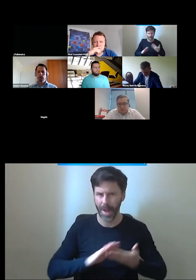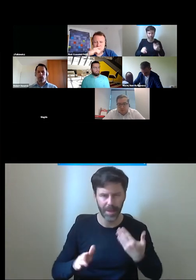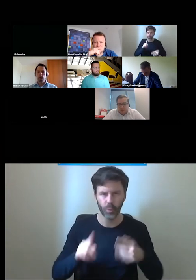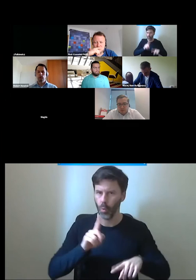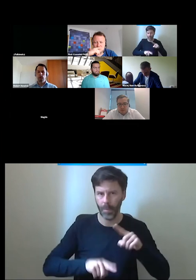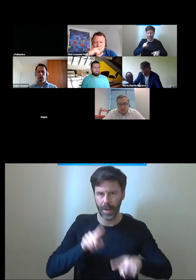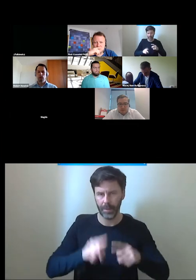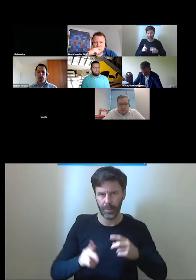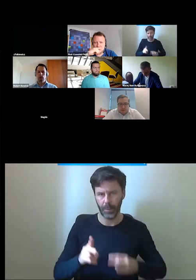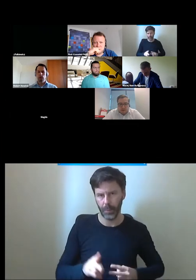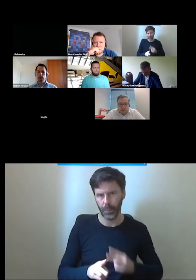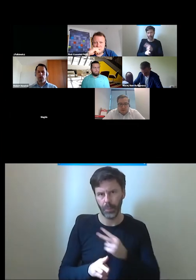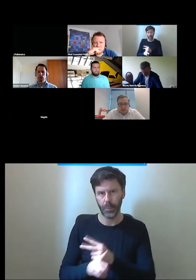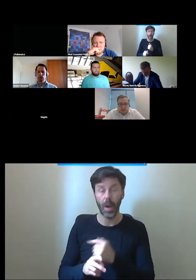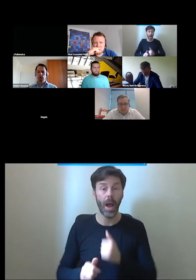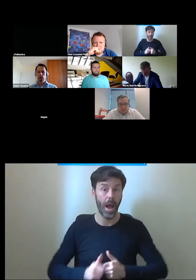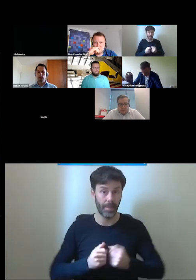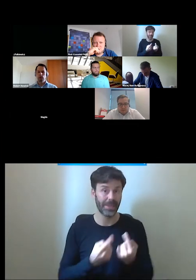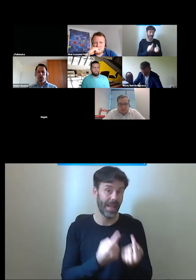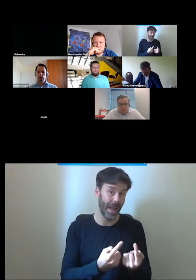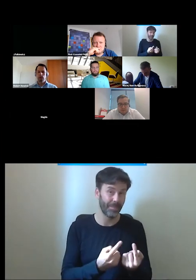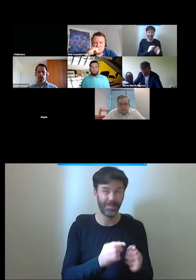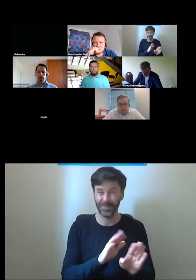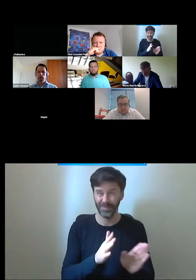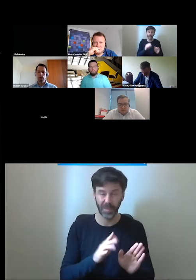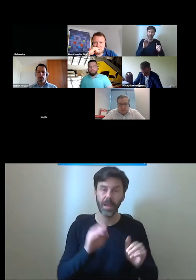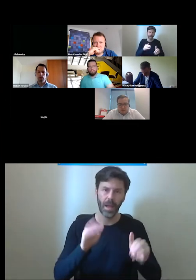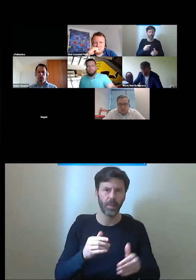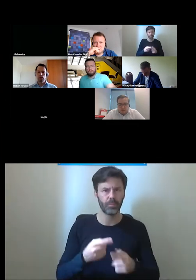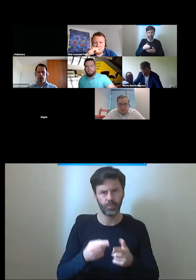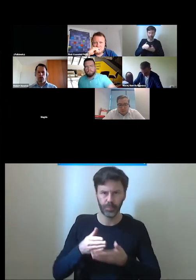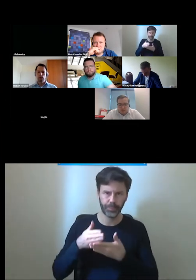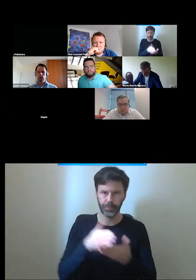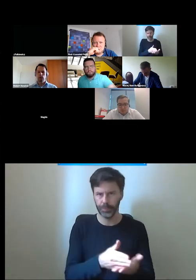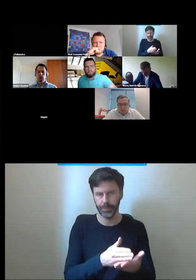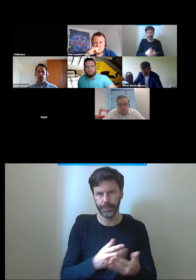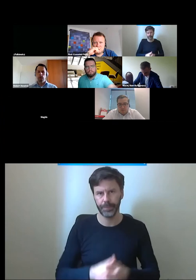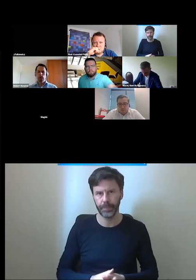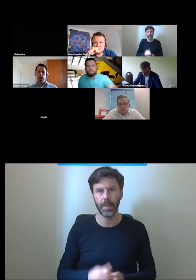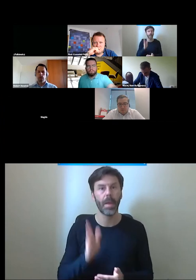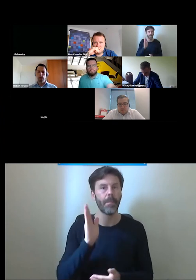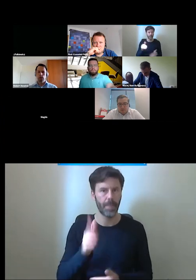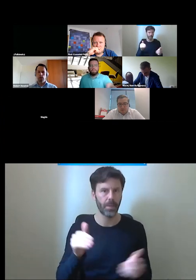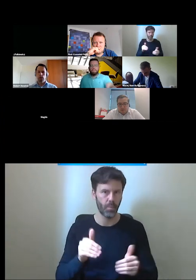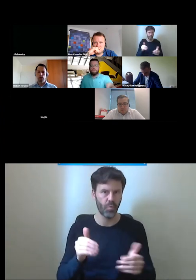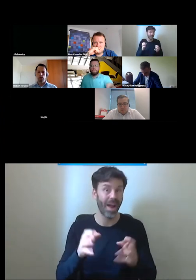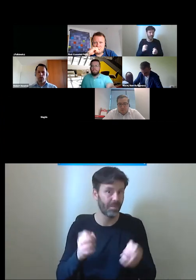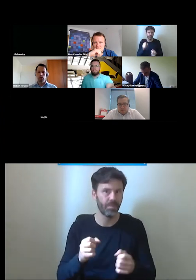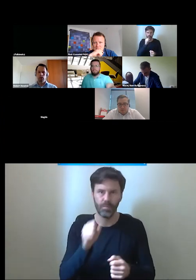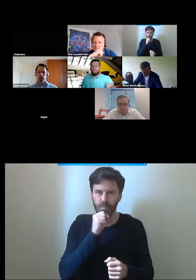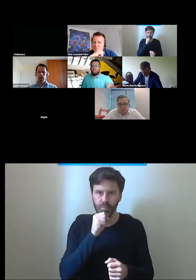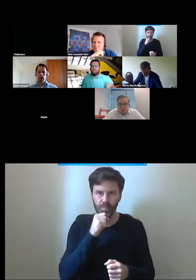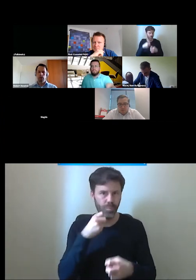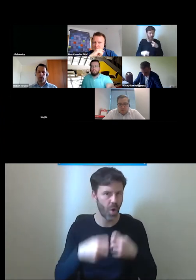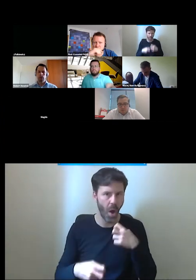intuicyjny nie zawsze pewnie samodzielny niestety ale taka możliwość będzie bo z tym jest bardzo duży problem dzisiaj i możemy mieć